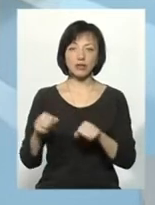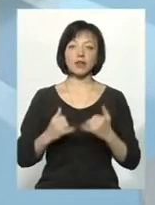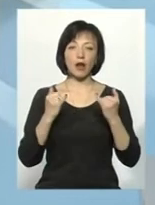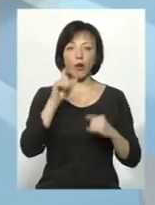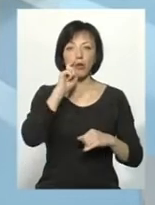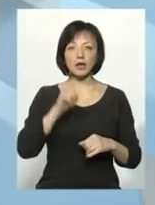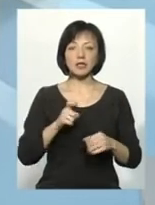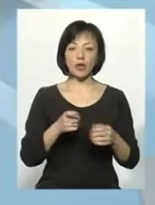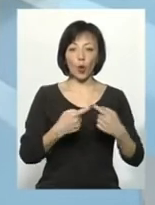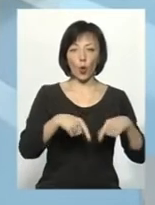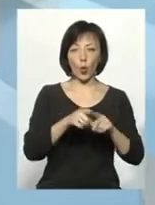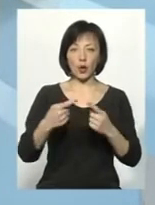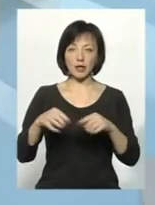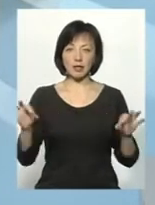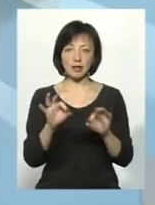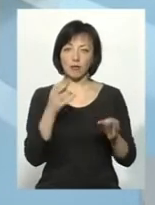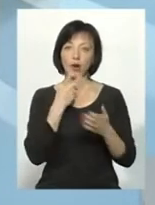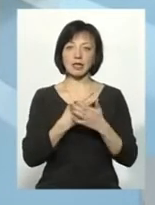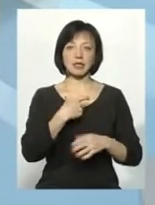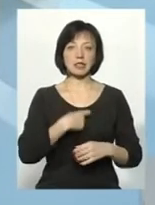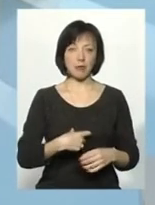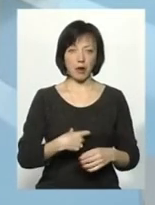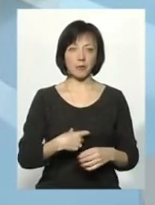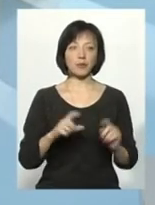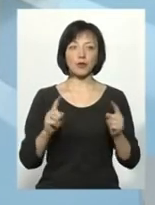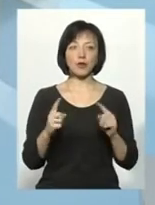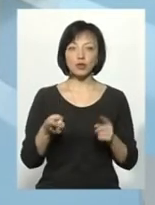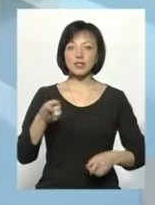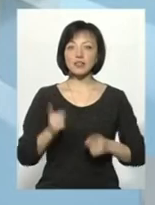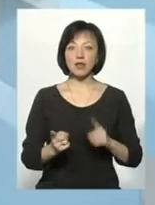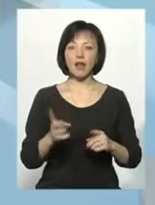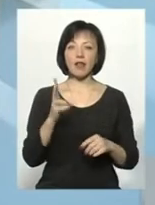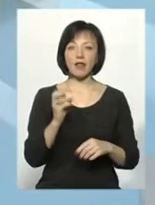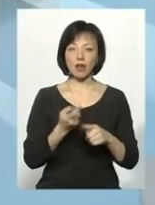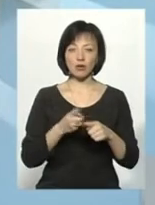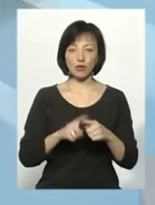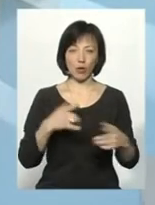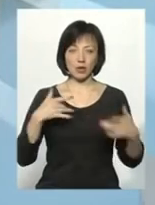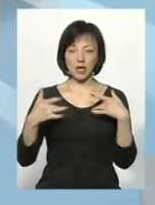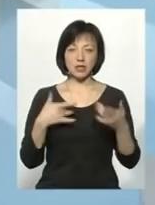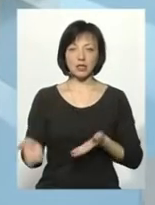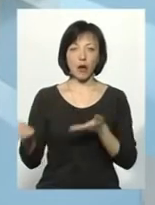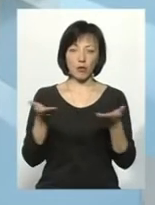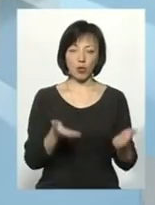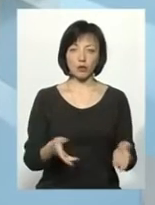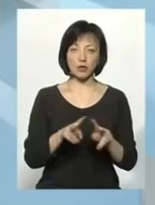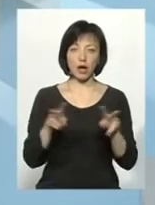українських гуртів показати себе, тому що, звичайно, на Вудсток Україна запрошується як